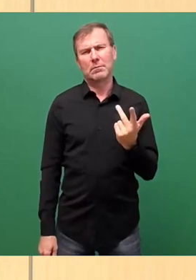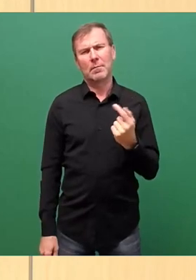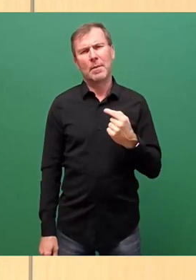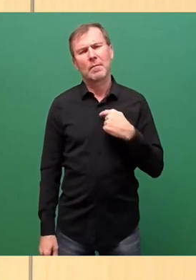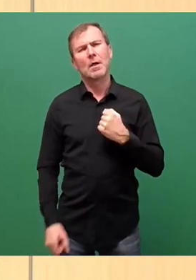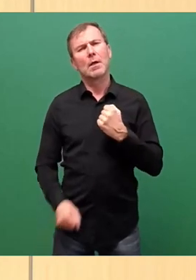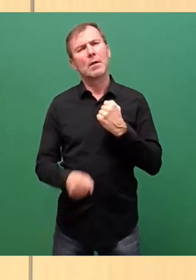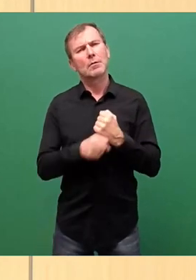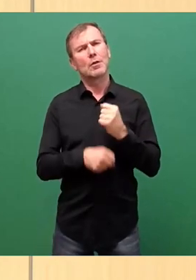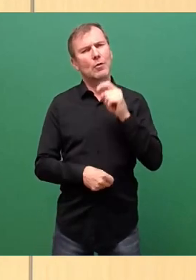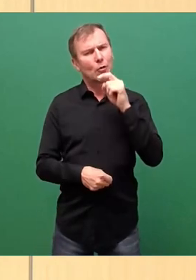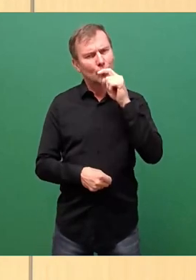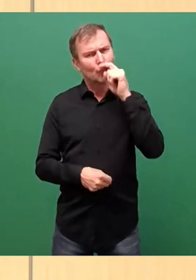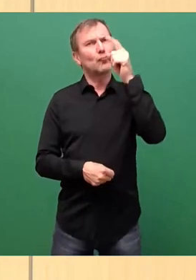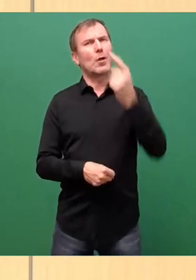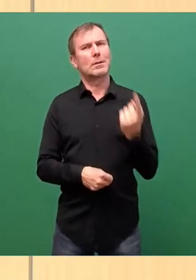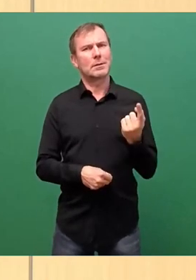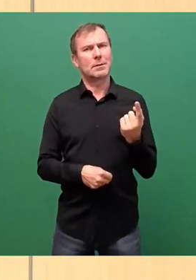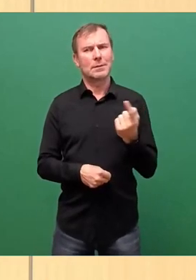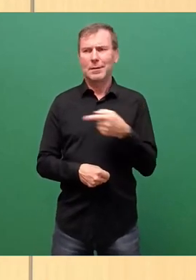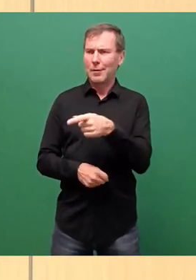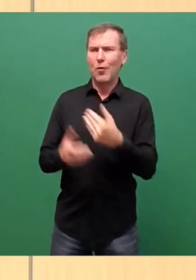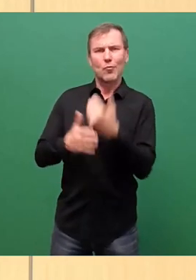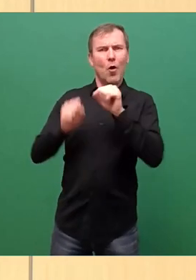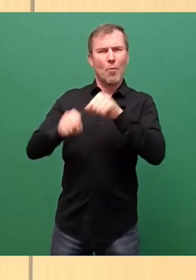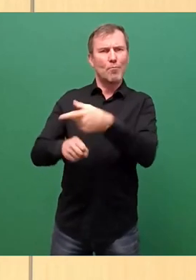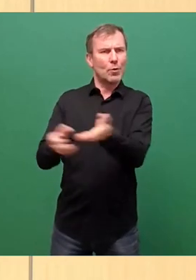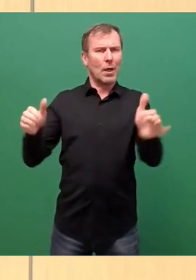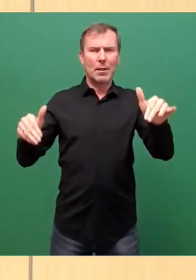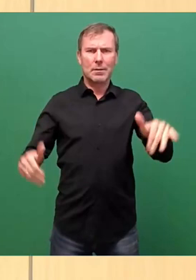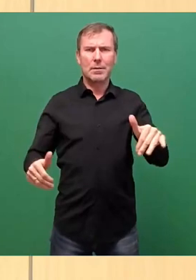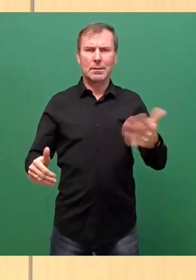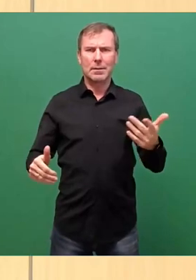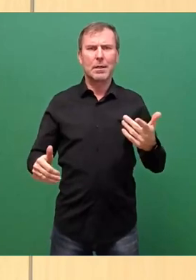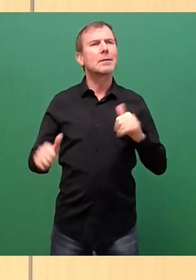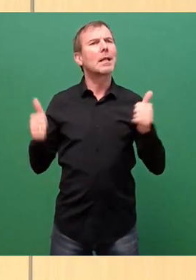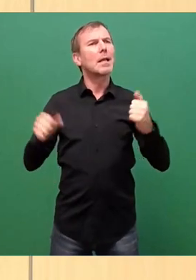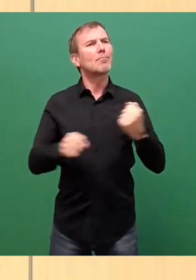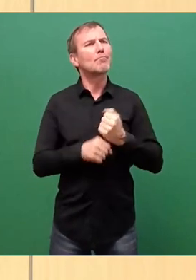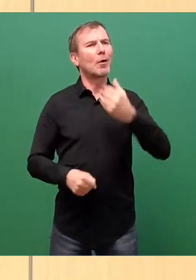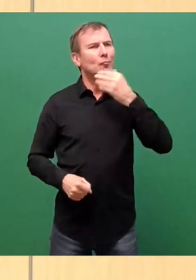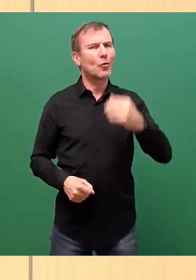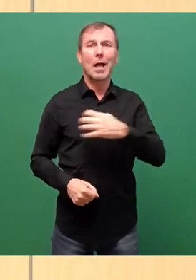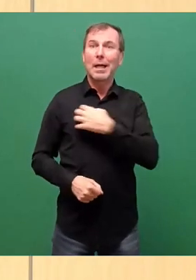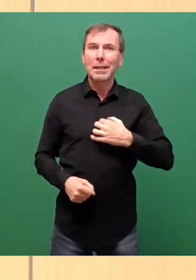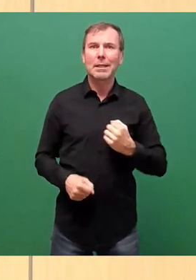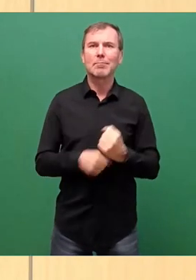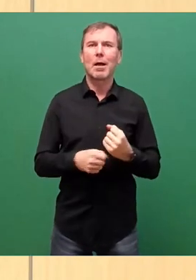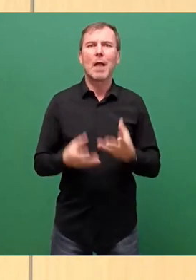auf diese neuen Arten sein. Das macht das Leben attraktiver, das macht Dresden attraktiver. Und